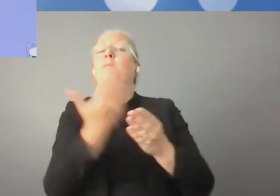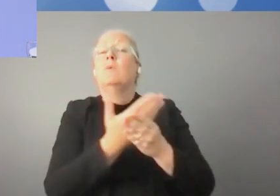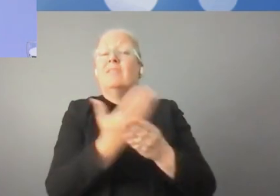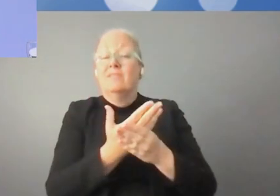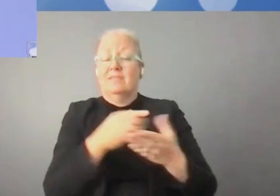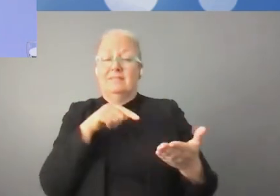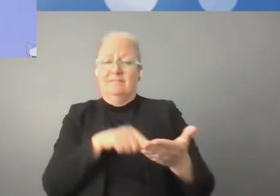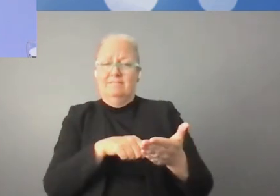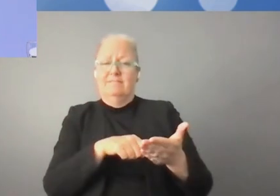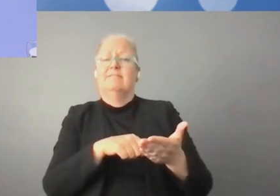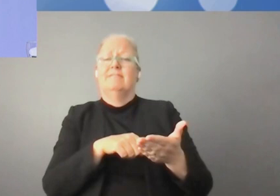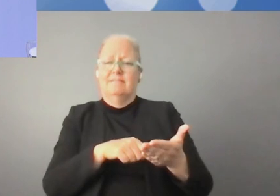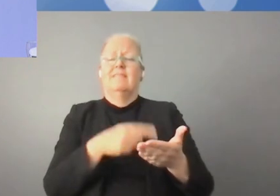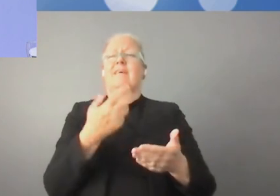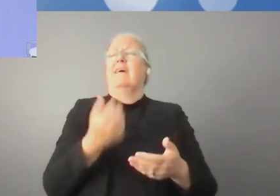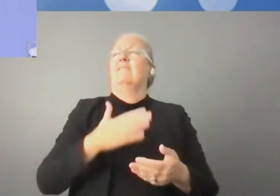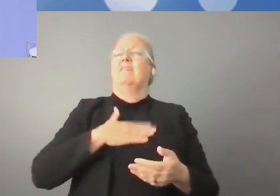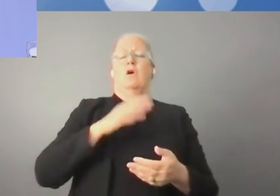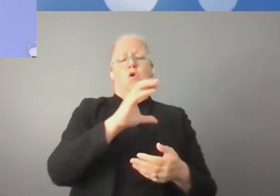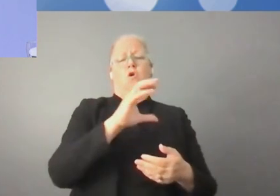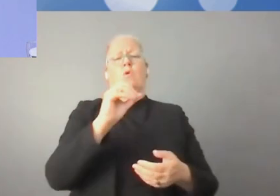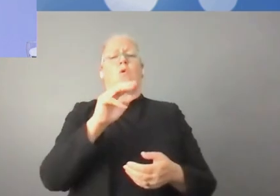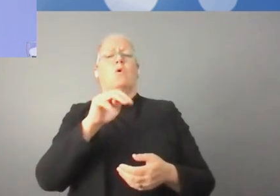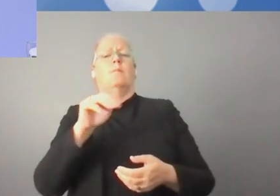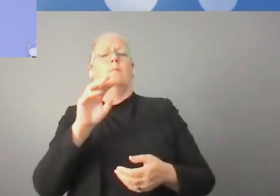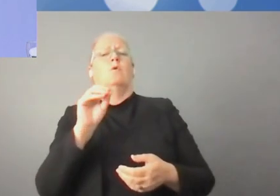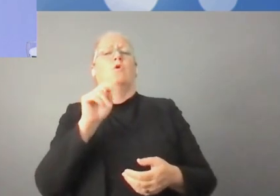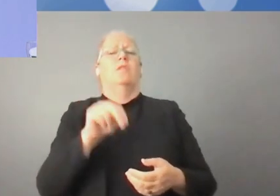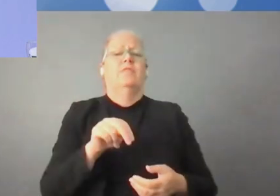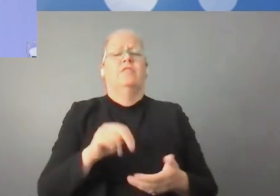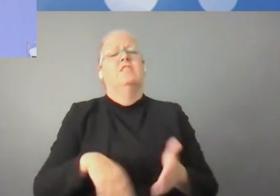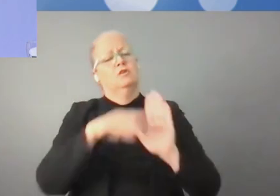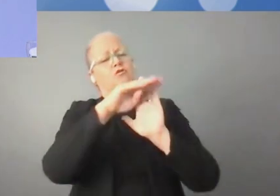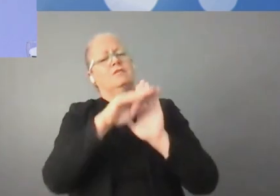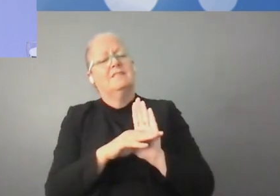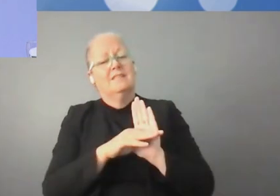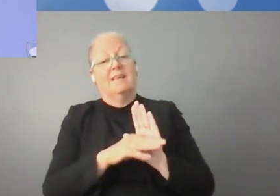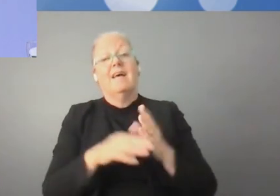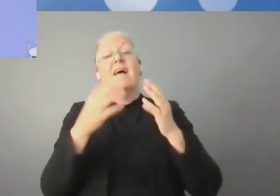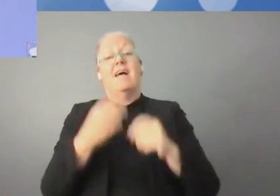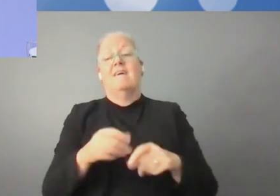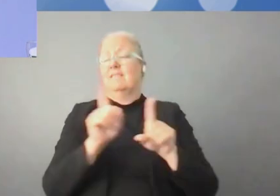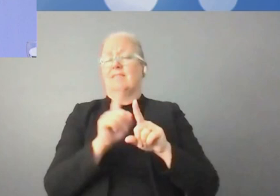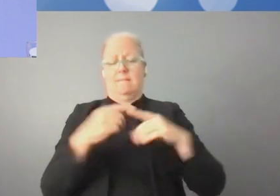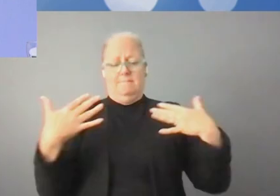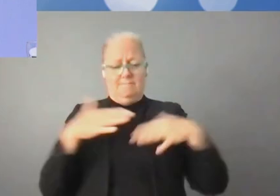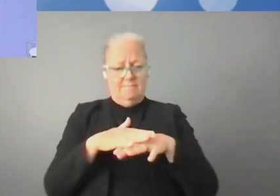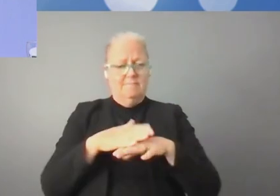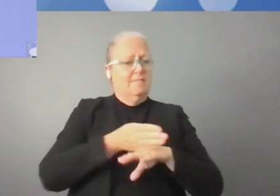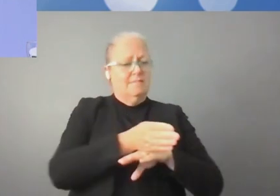intitulé à Common Agenda, notre programme commun, un rapport dans lequel vous pourrez trouver